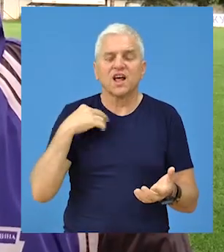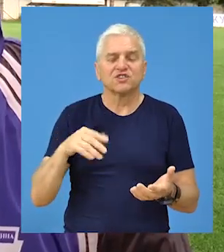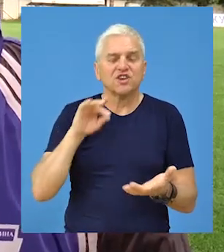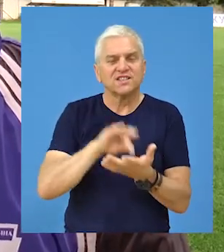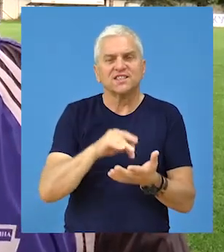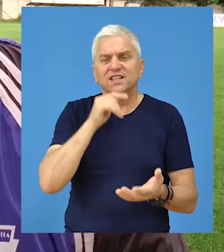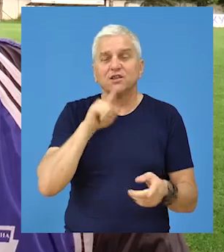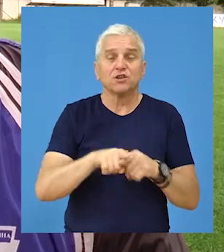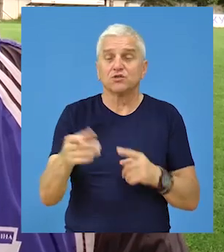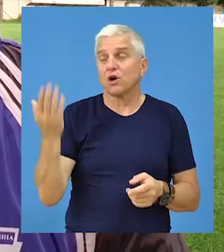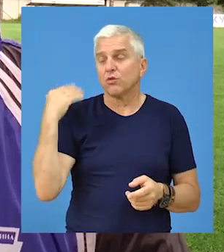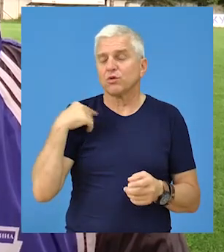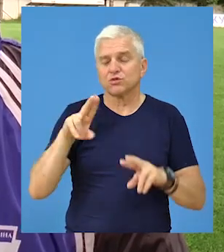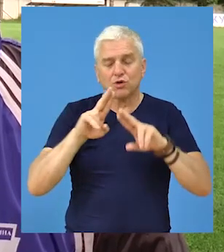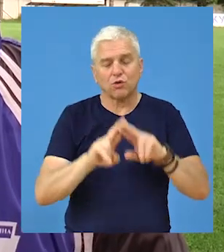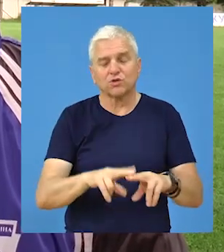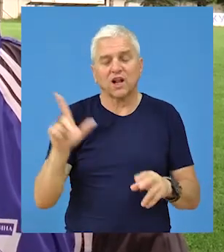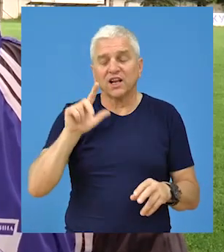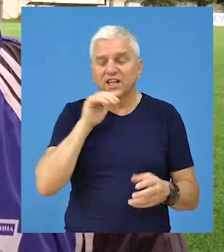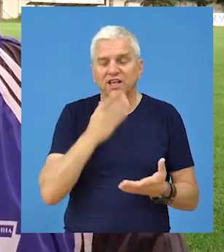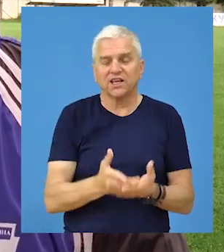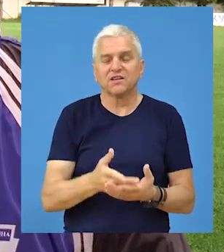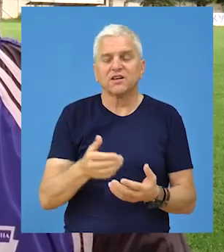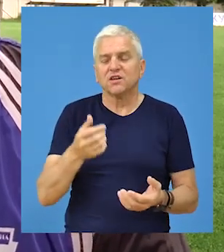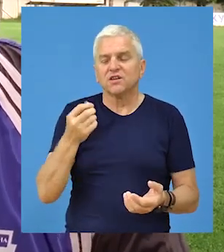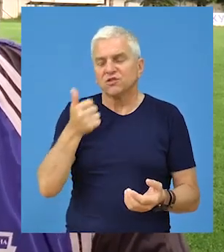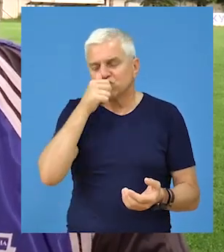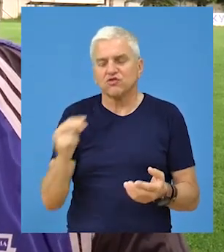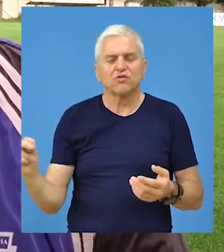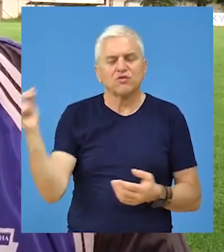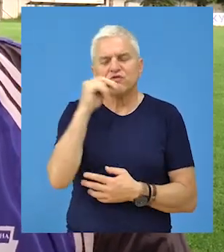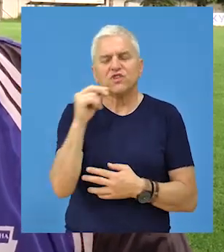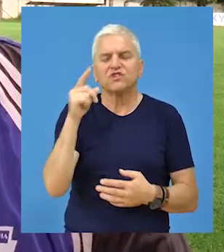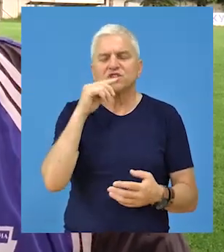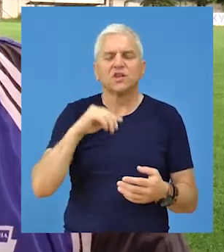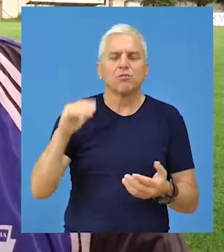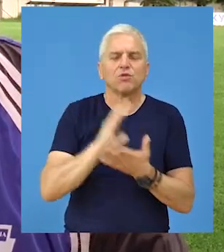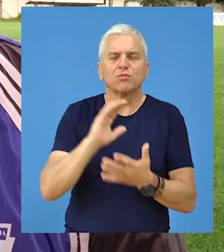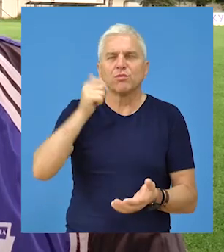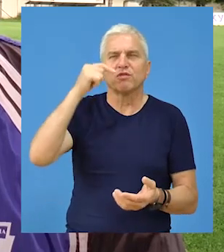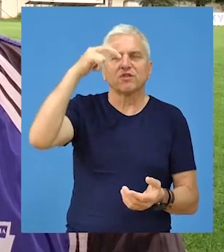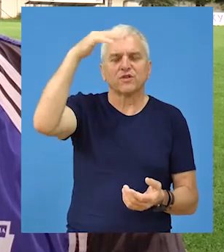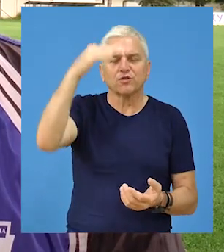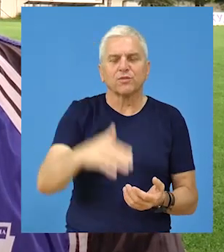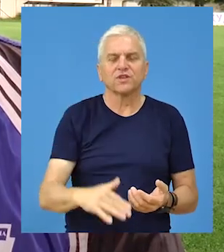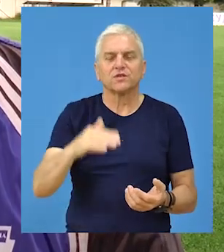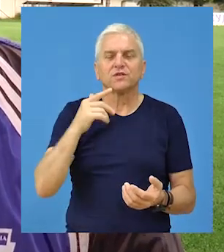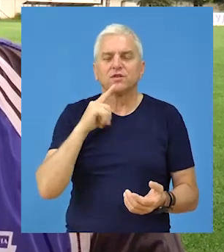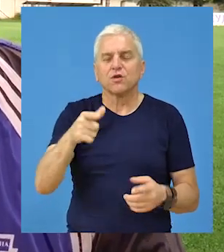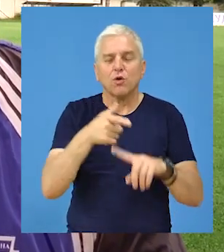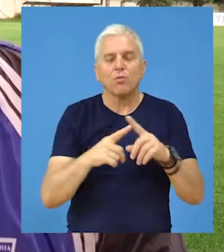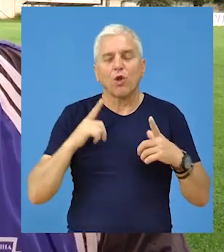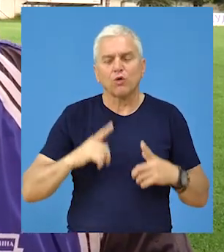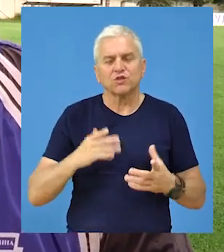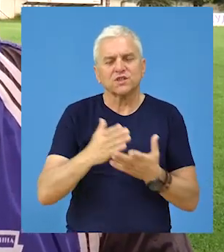sezone biće, kao i prethodne, opstanak u ligu, odnosno da se što više kotiramo na tabeli. Cilj za ovu, da kažem,